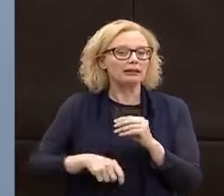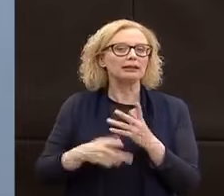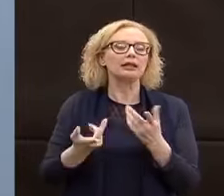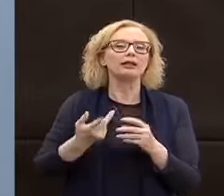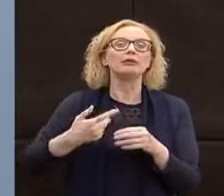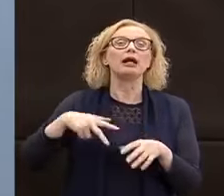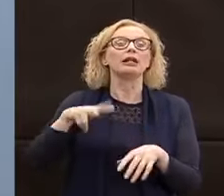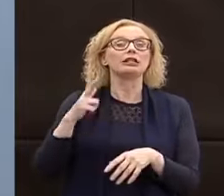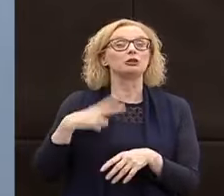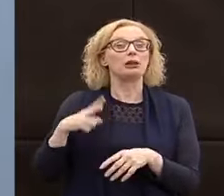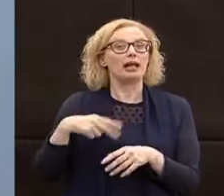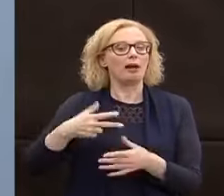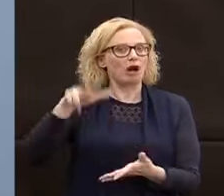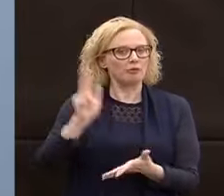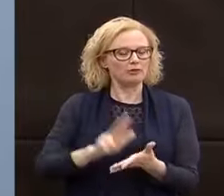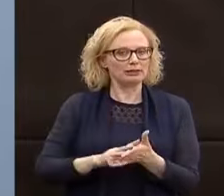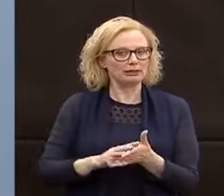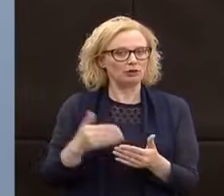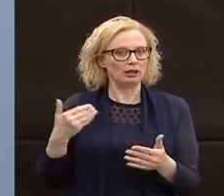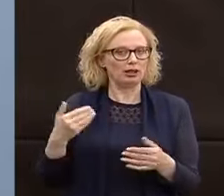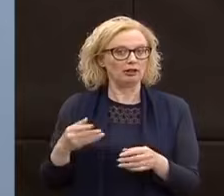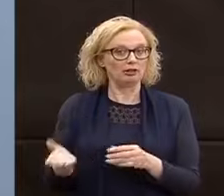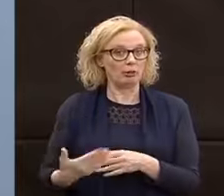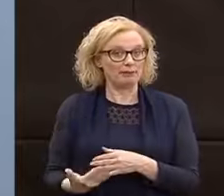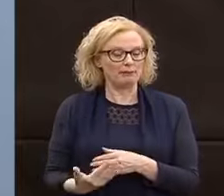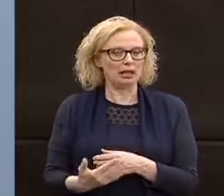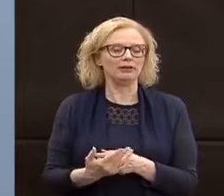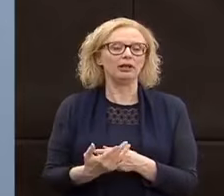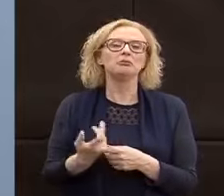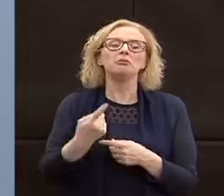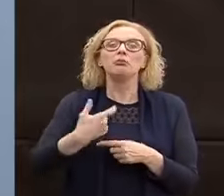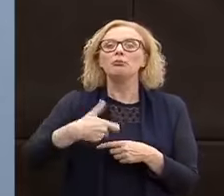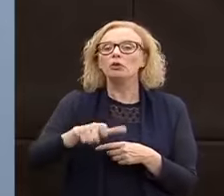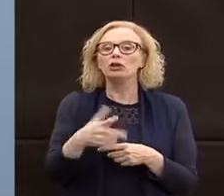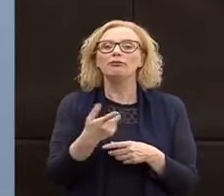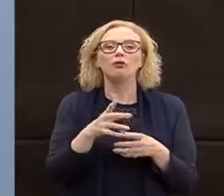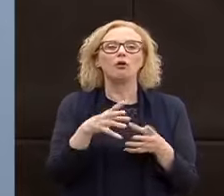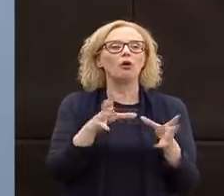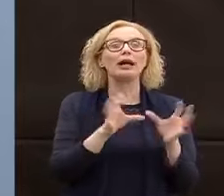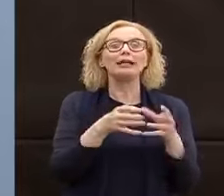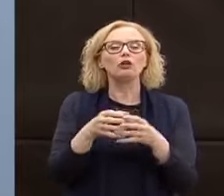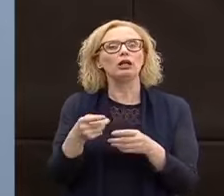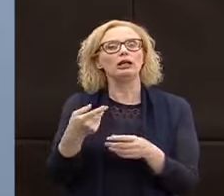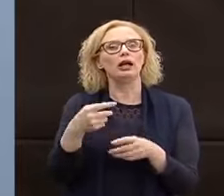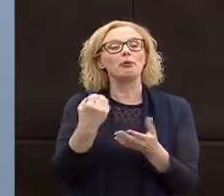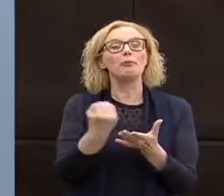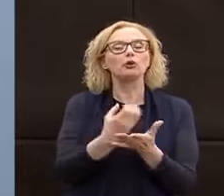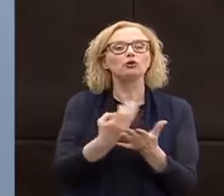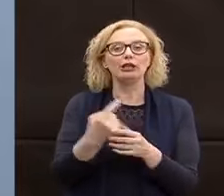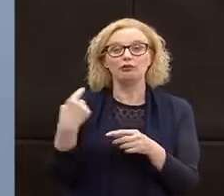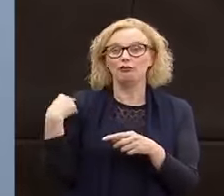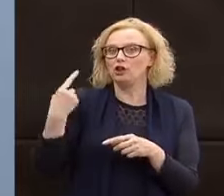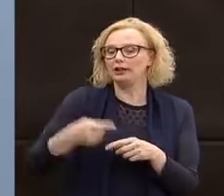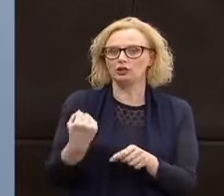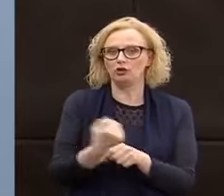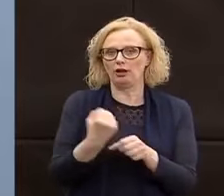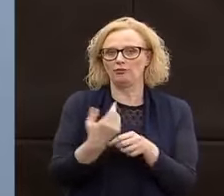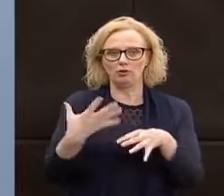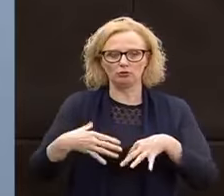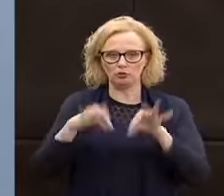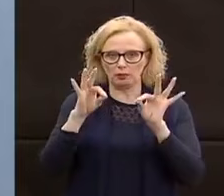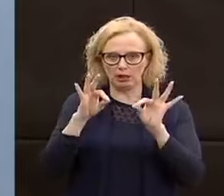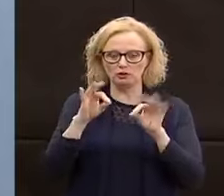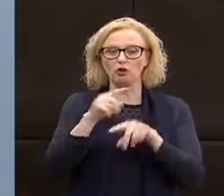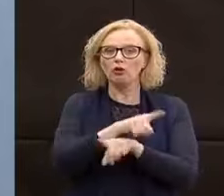possibile per dare le risposte a quelle categorie produttive che non hanno lavorato in queste settimane e che giustamente chiedono un intervento